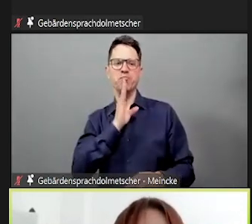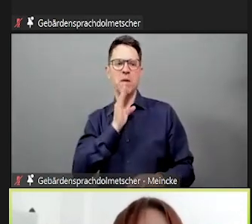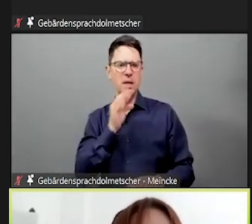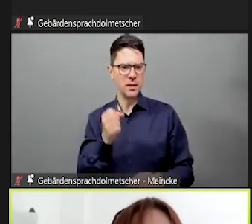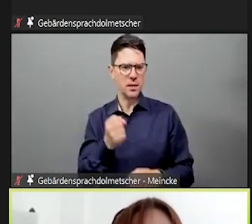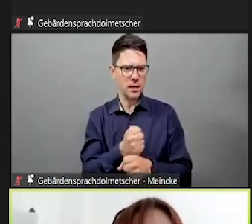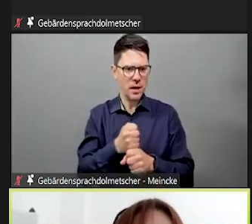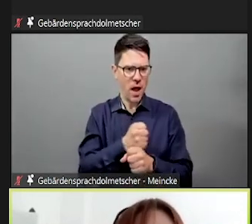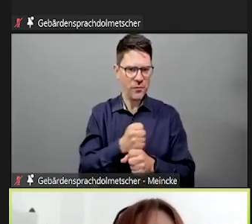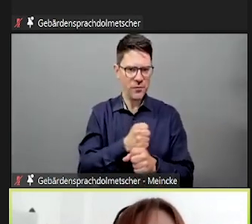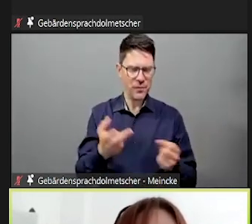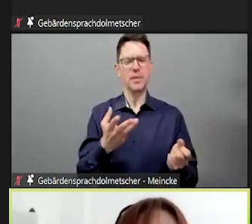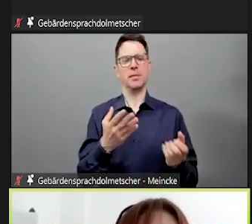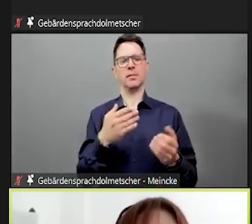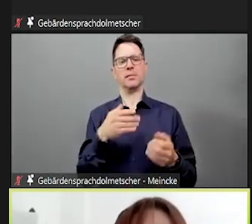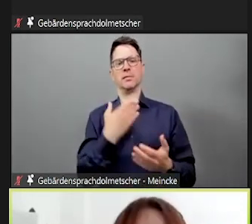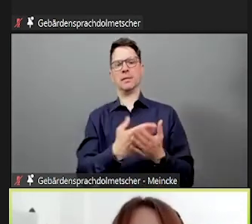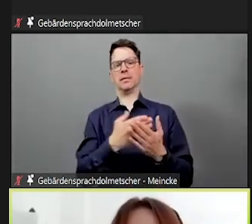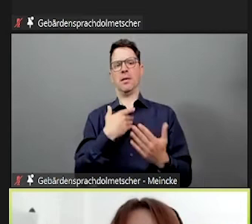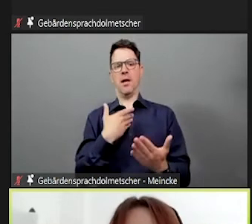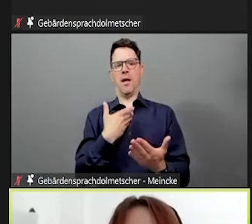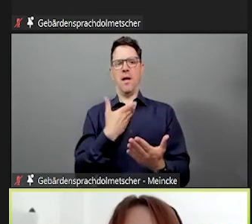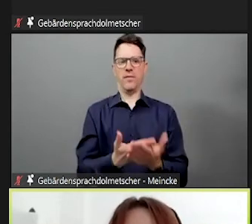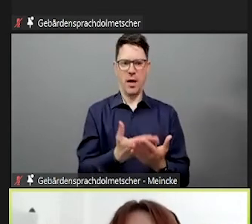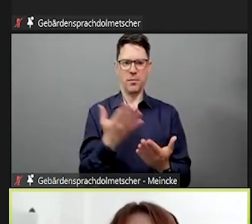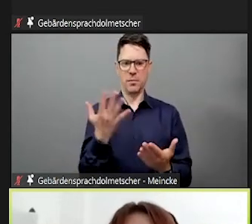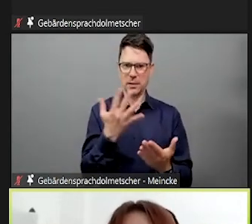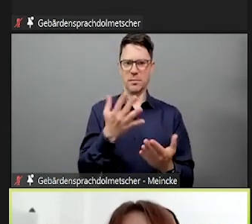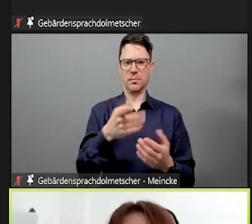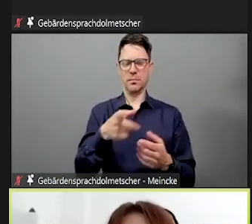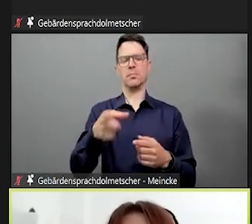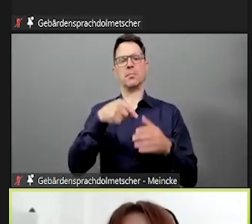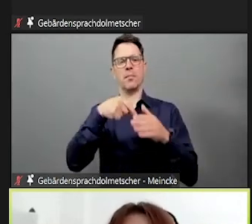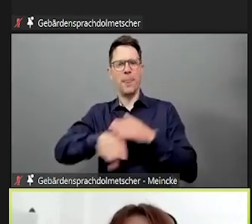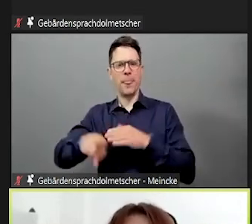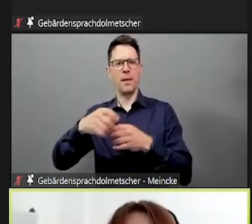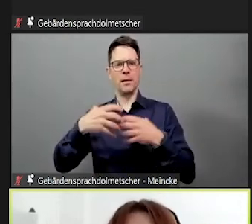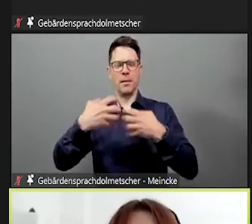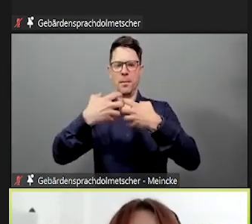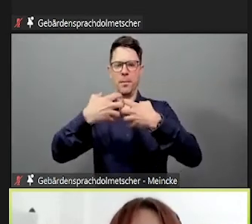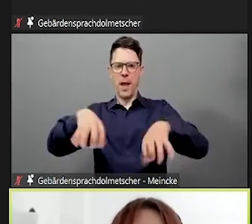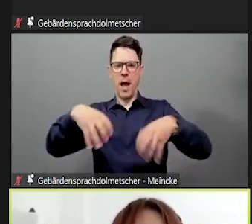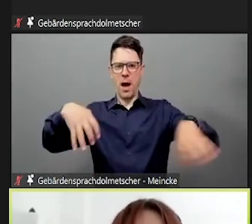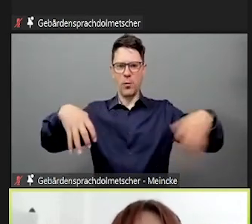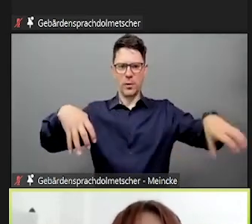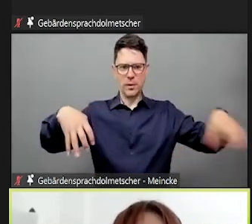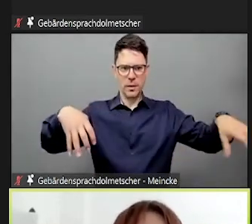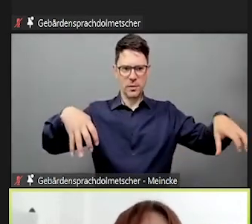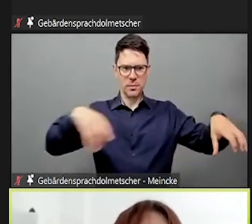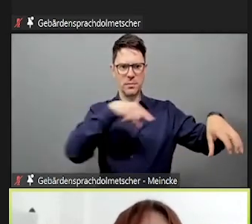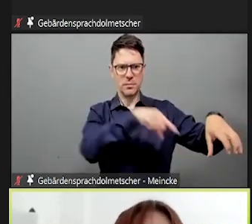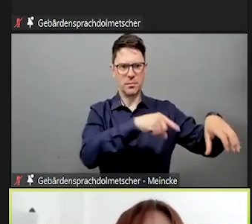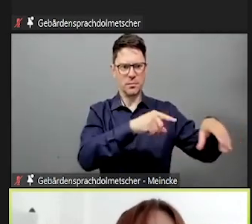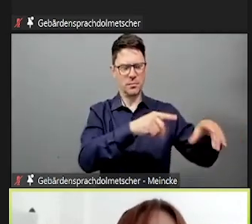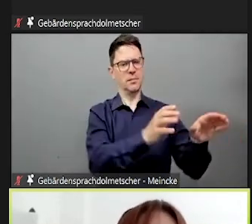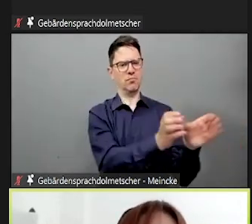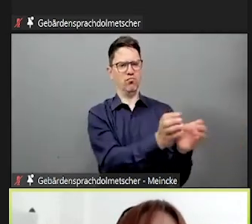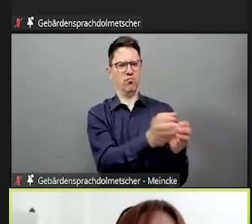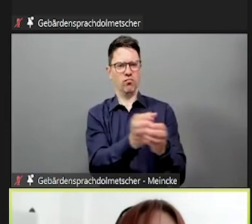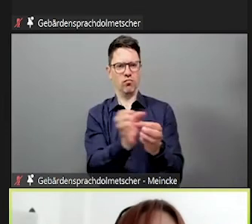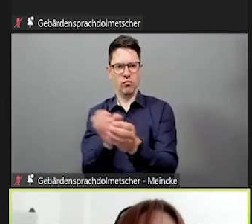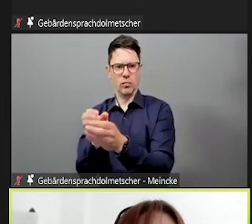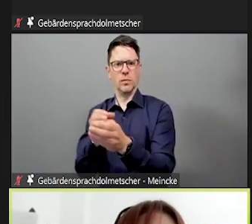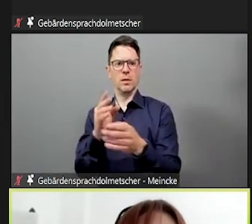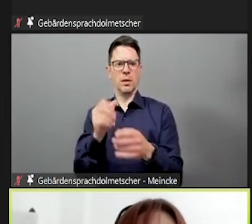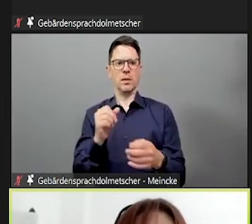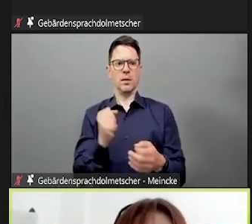dass man drei Treffer in einer Reihe landet. Und ja, das macht, glaube ich, die Motivation und den Anreiz ein bisschen. Man spricht vielleicht auch über andere